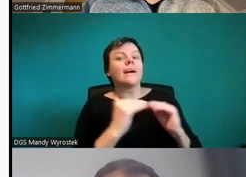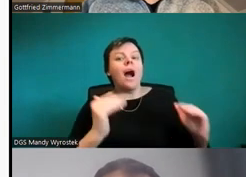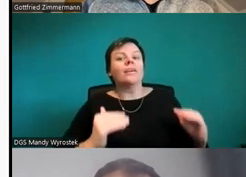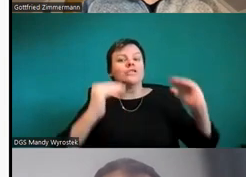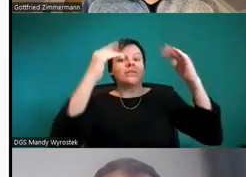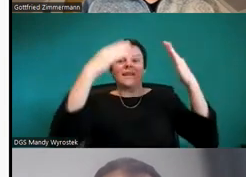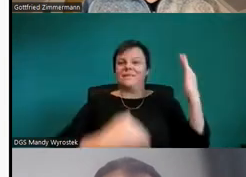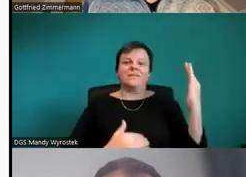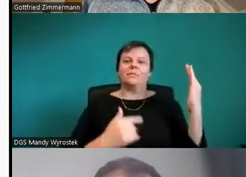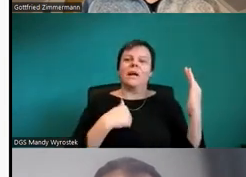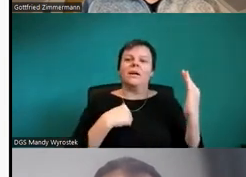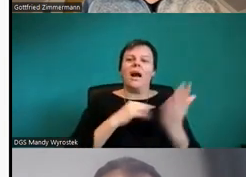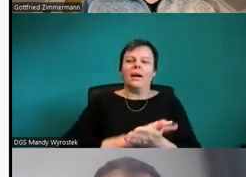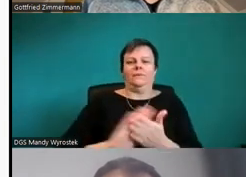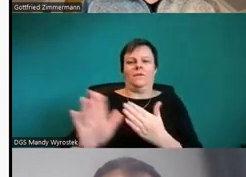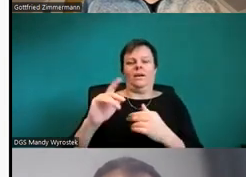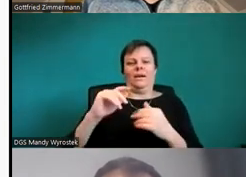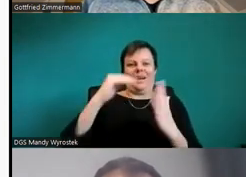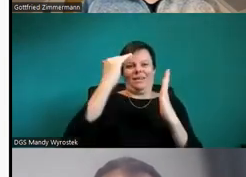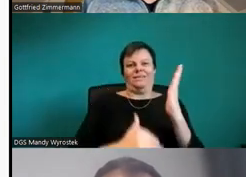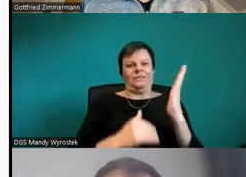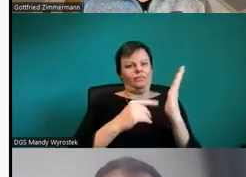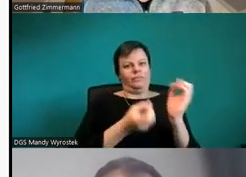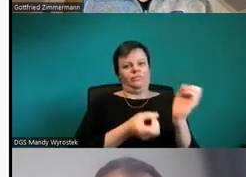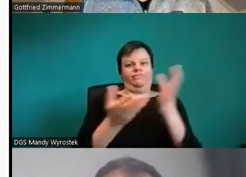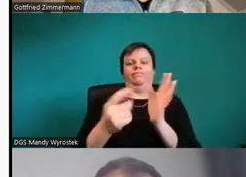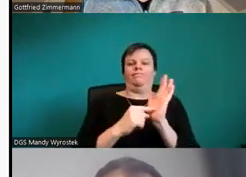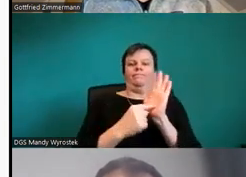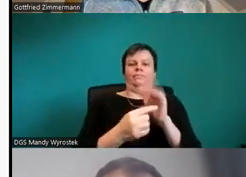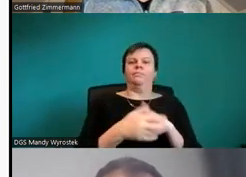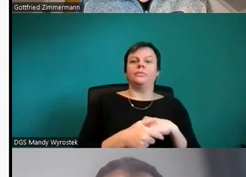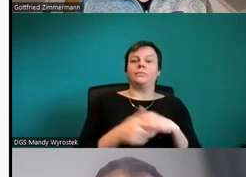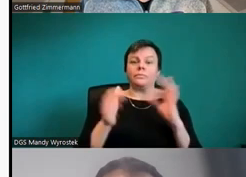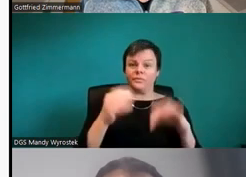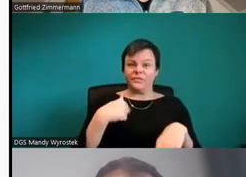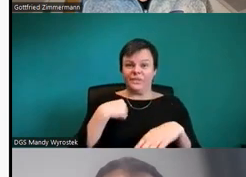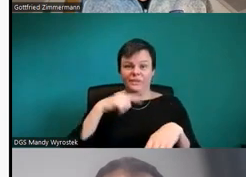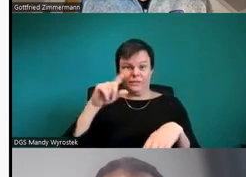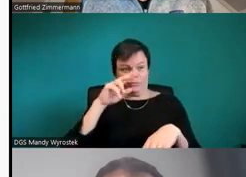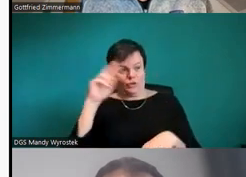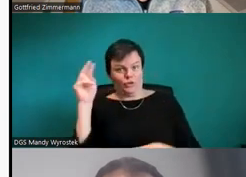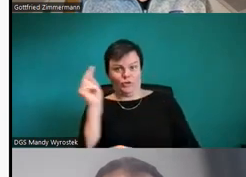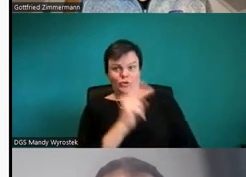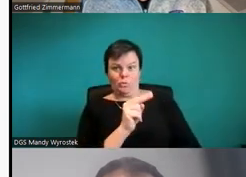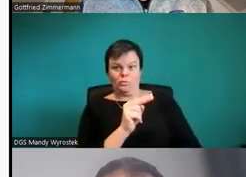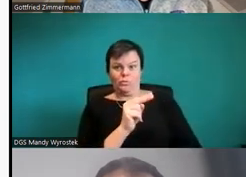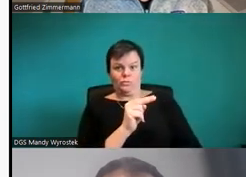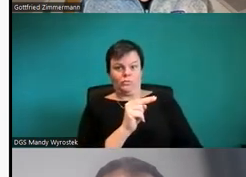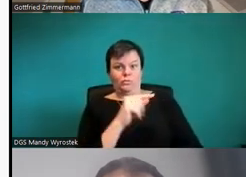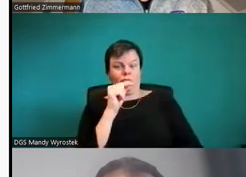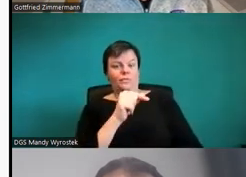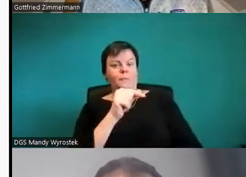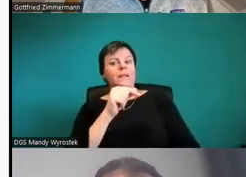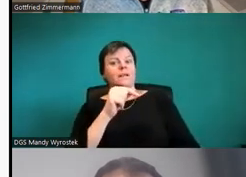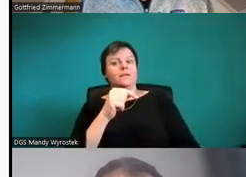das auf die Schnelle hinkriege, es müsste ja auch möglich sein, ein SmartArt als Organigramm zu machen. Also Chef und dann drunter, was weiß